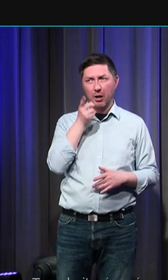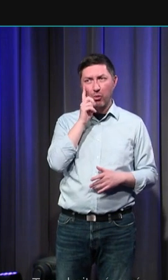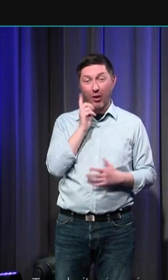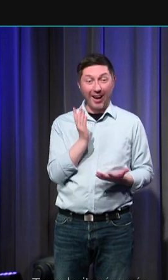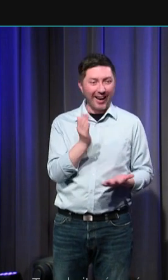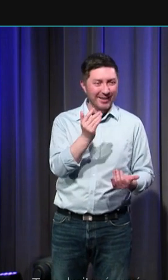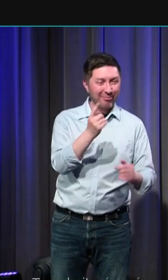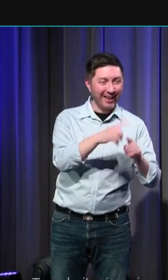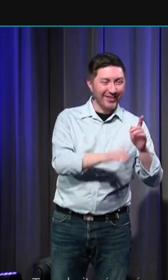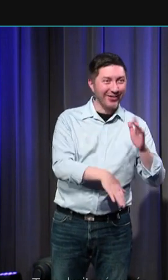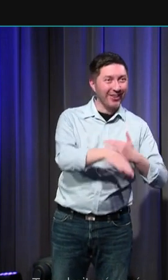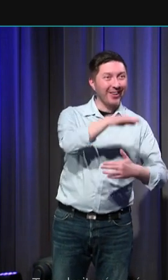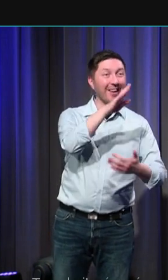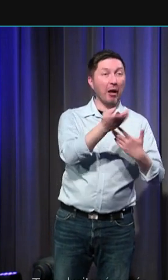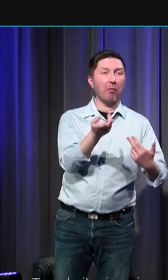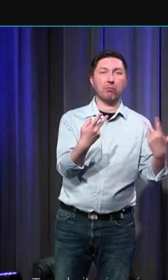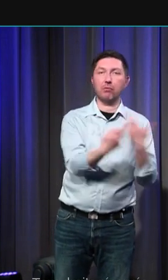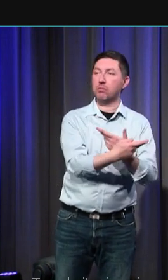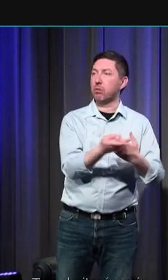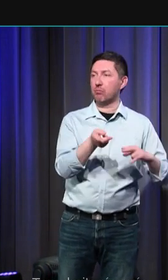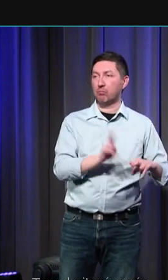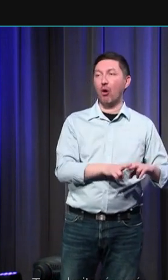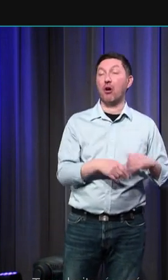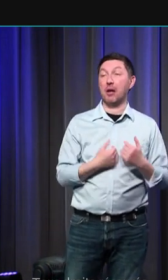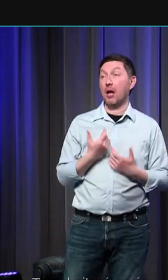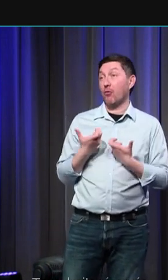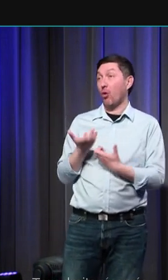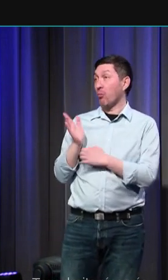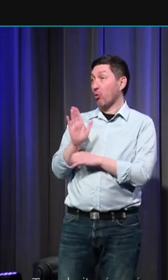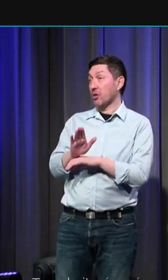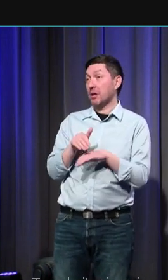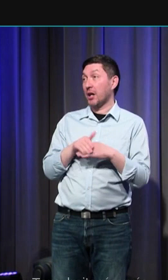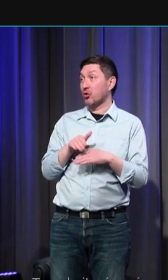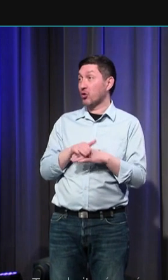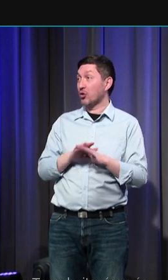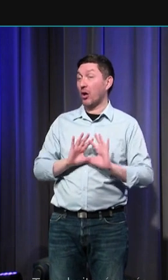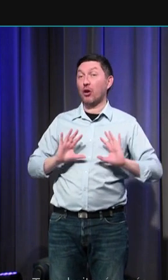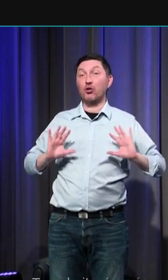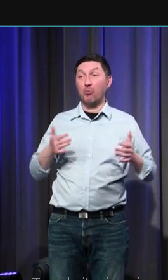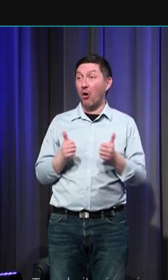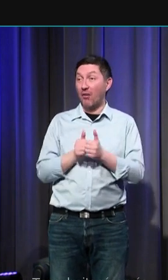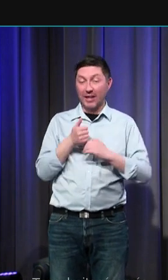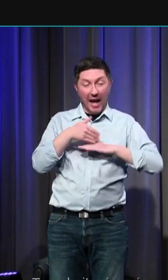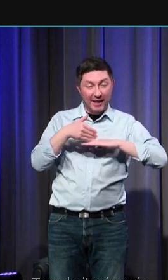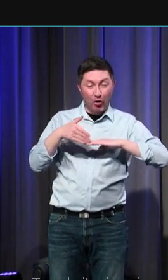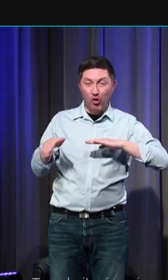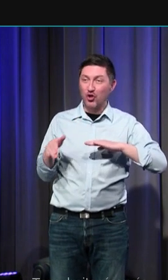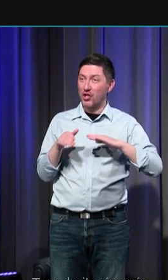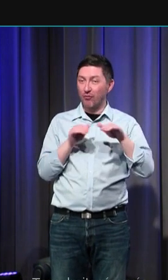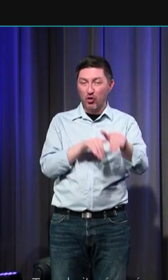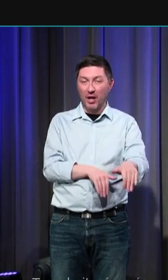espérance et je voulais vous montrer ce soir comment avec l'archéologie funéraire on peut essayer de restituer l'expression de ce chagrin